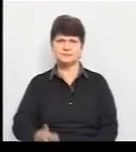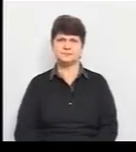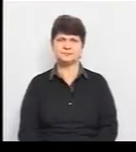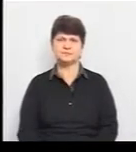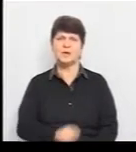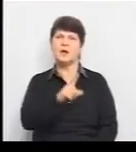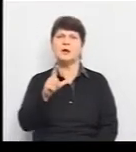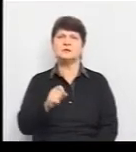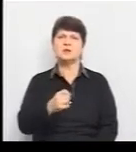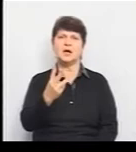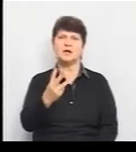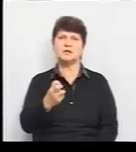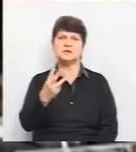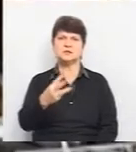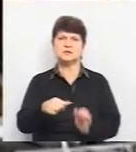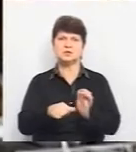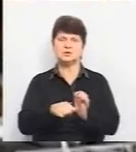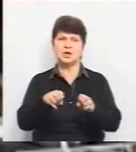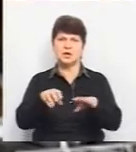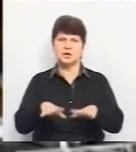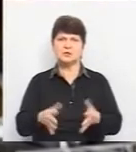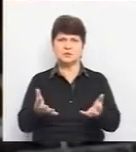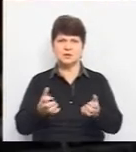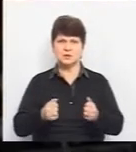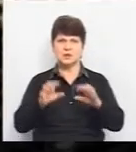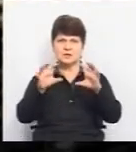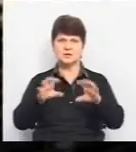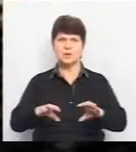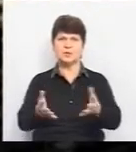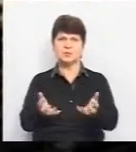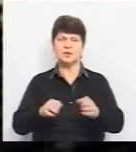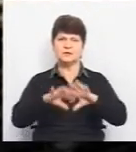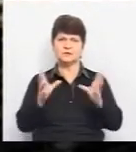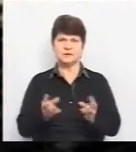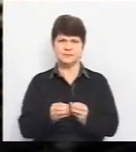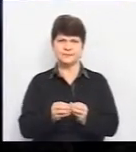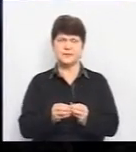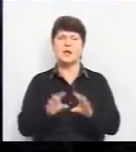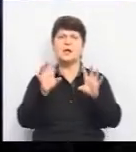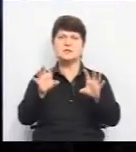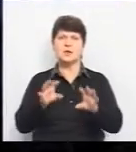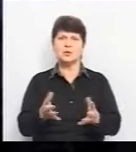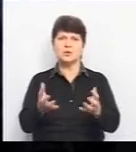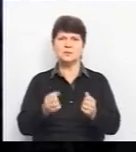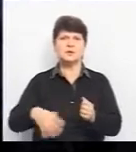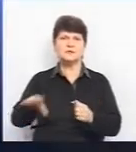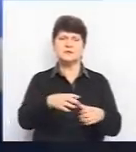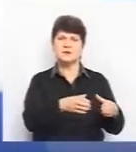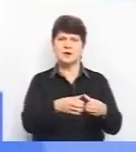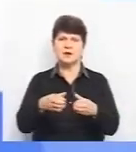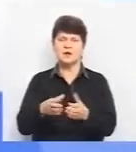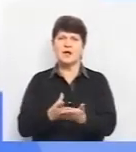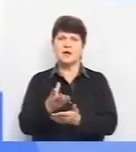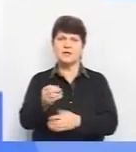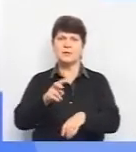За 336 рішення прийнято, закон прийняти в цілому. Закон підтримали всі фракції. Він передбачає виплати